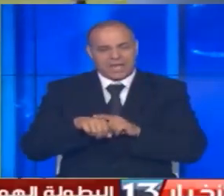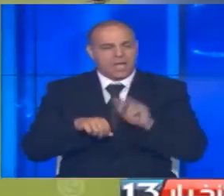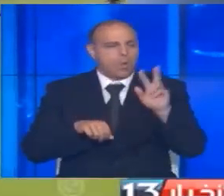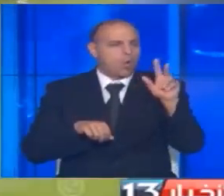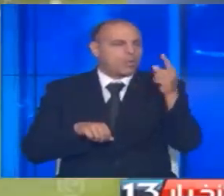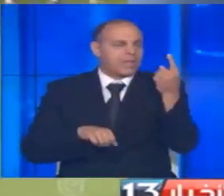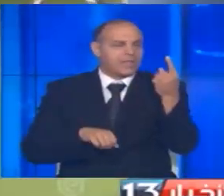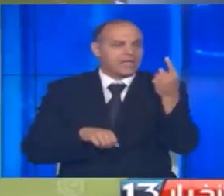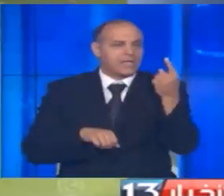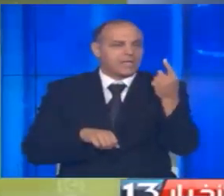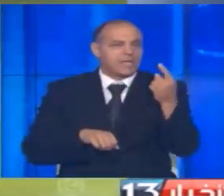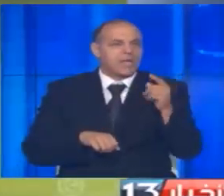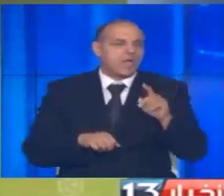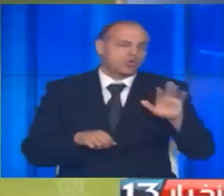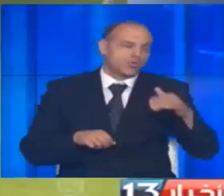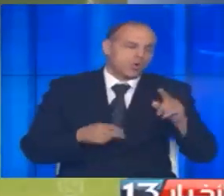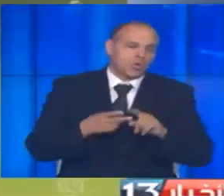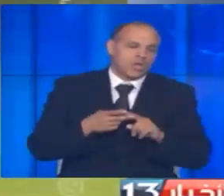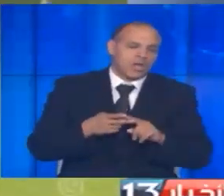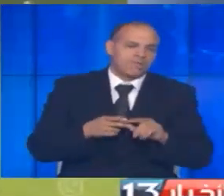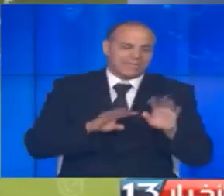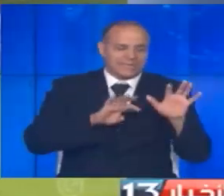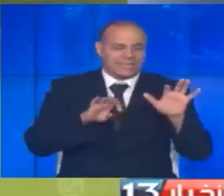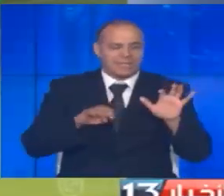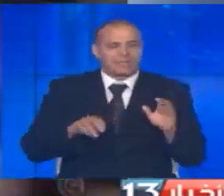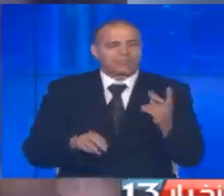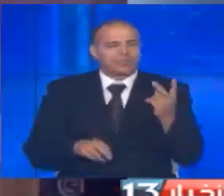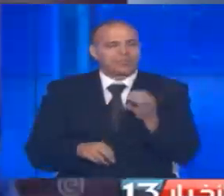والثلاثين وأستفان نيلان في دقيقة التسعين